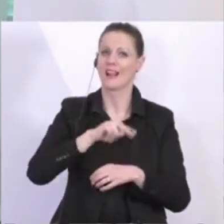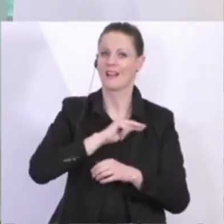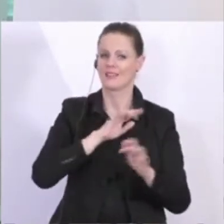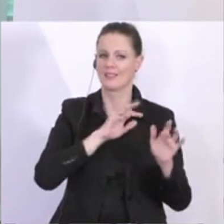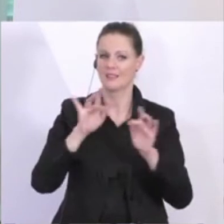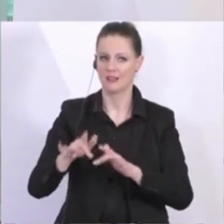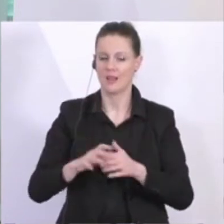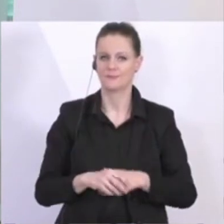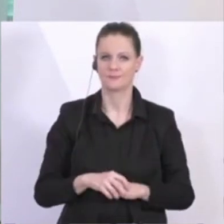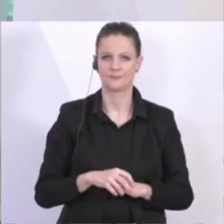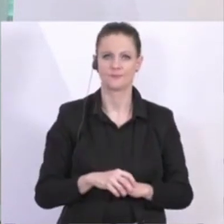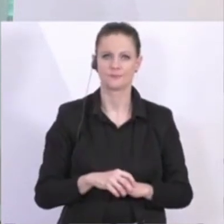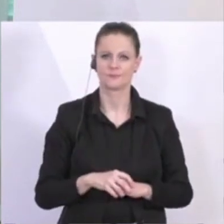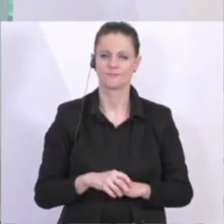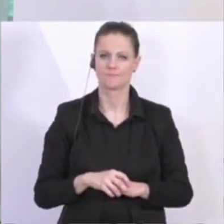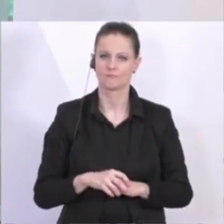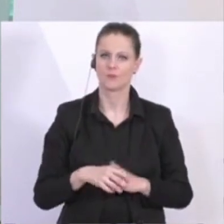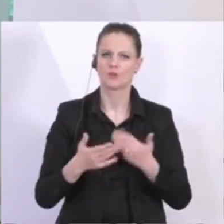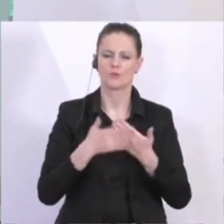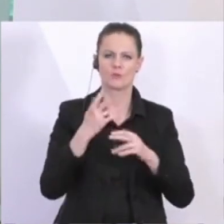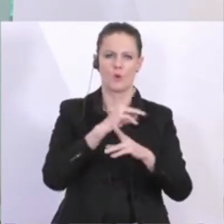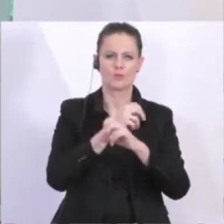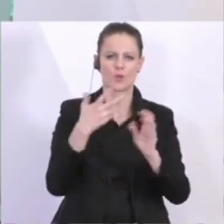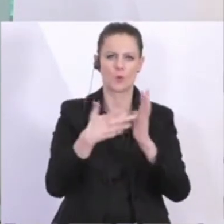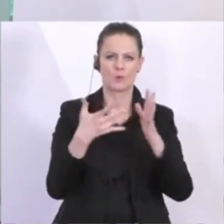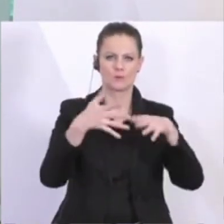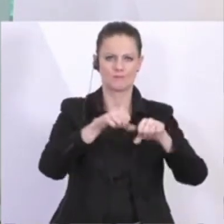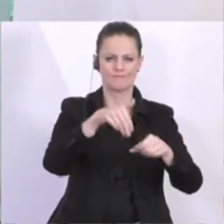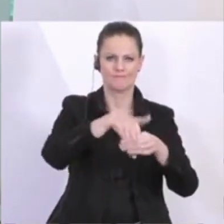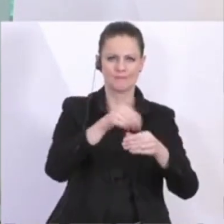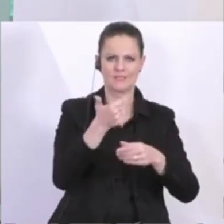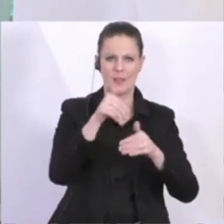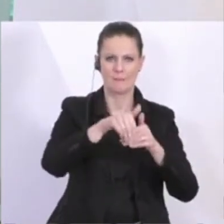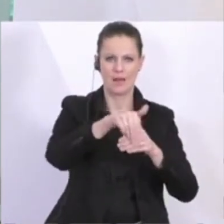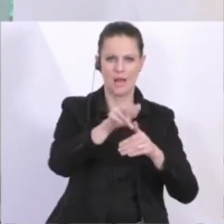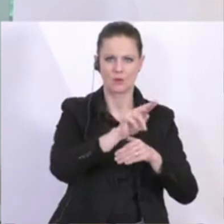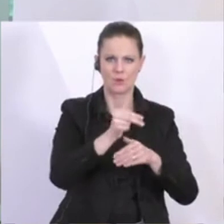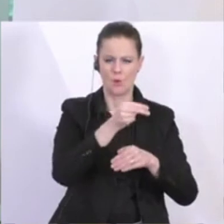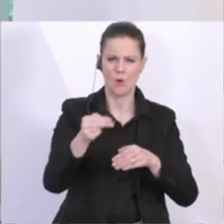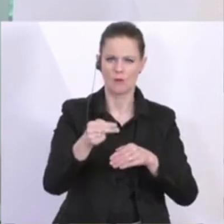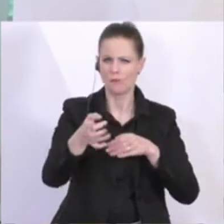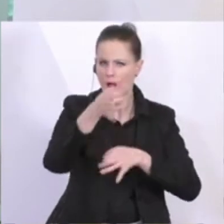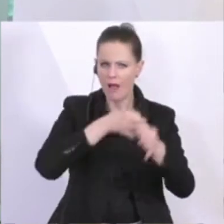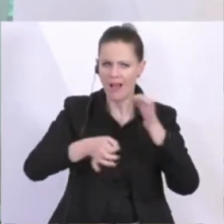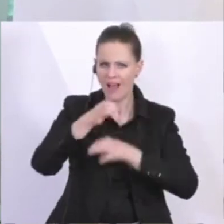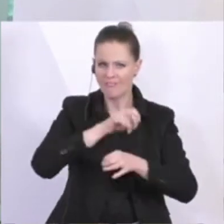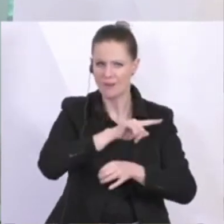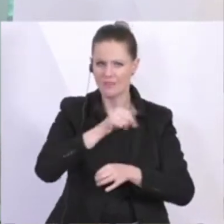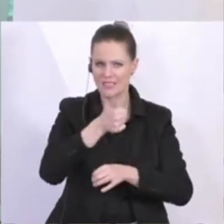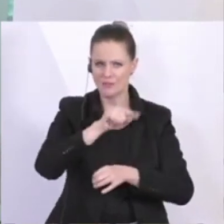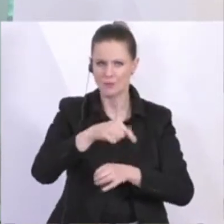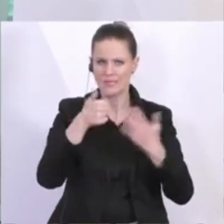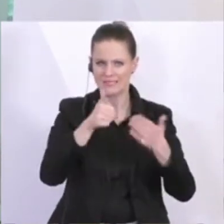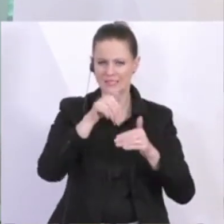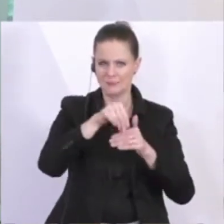Im Bereich der österreichischen Kontrollbank beispielsweise bis zu 2 Milliarden Euro. Da gibt es Anfragen von bis zu 1,6 Milliarden